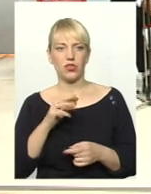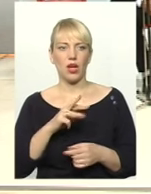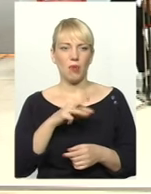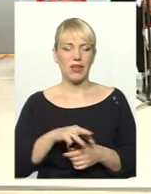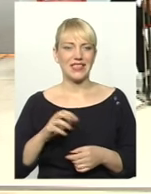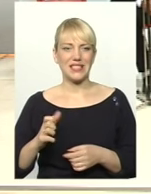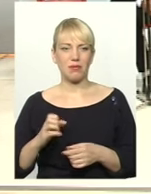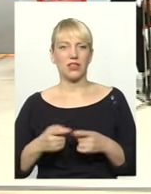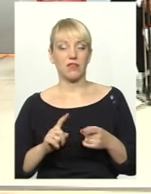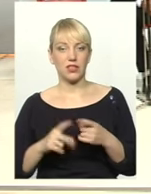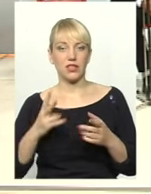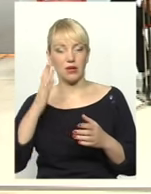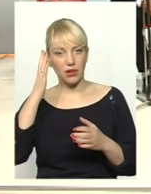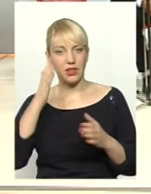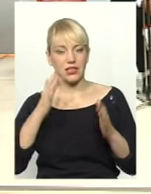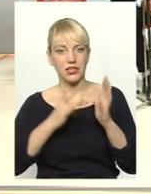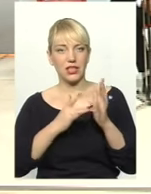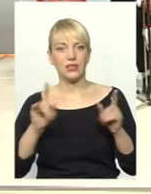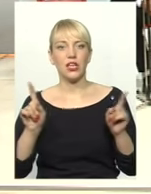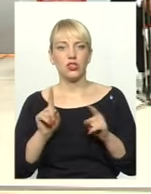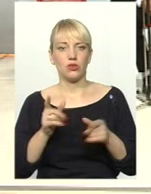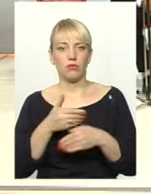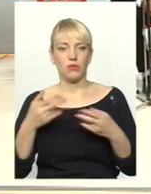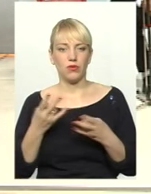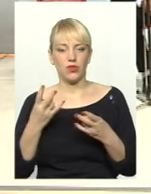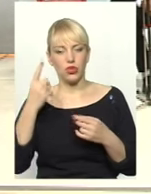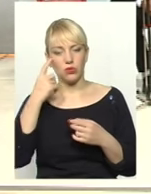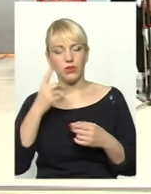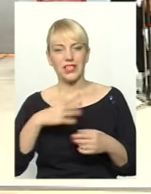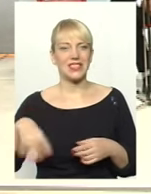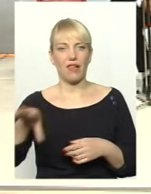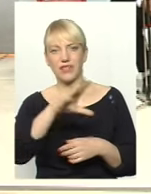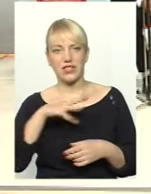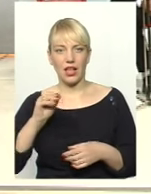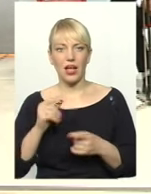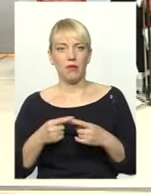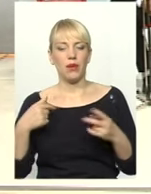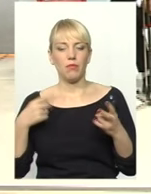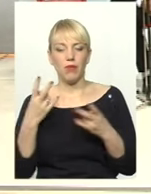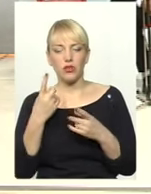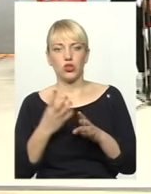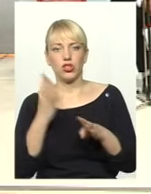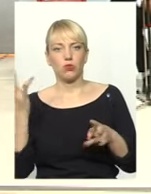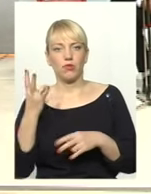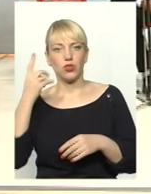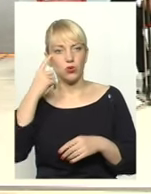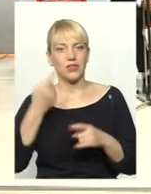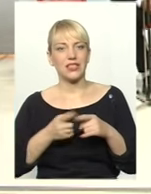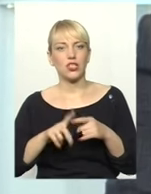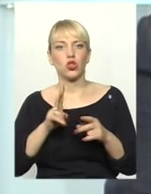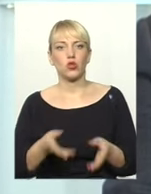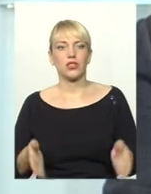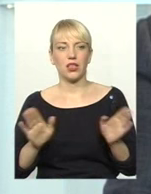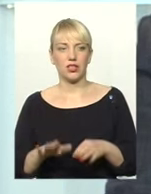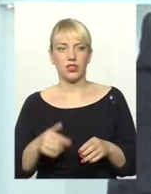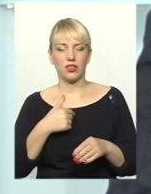націлено. Зрозумійте правильно, що ми не повинні думати за все. Ми в першу чергу повинні думати за те, хто залишився. Я